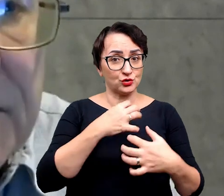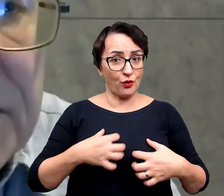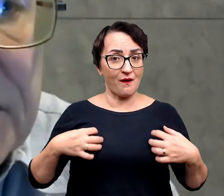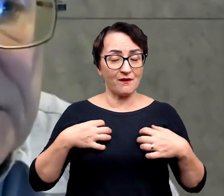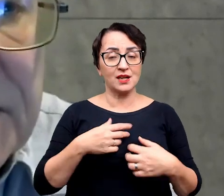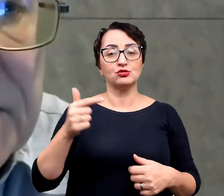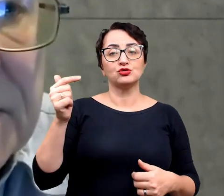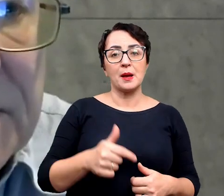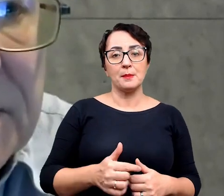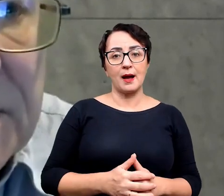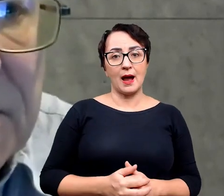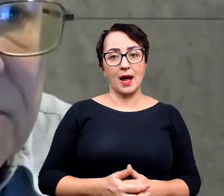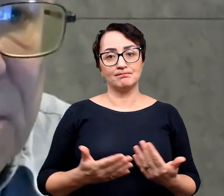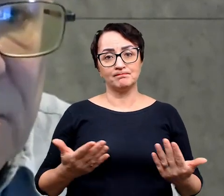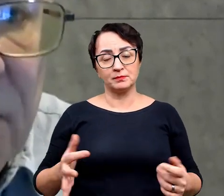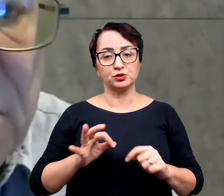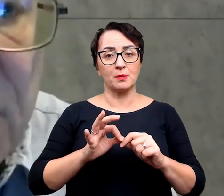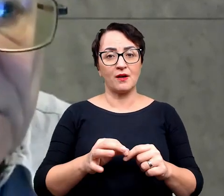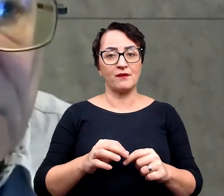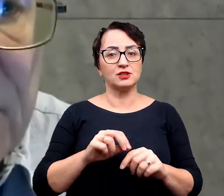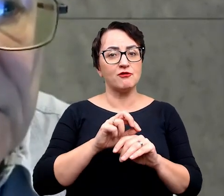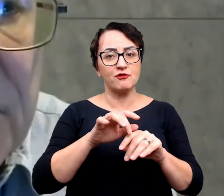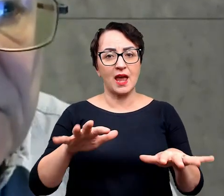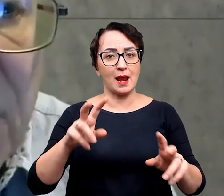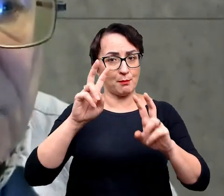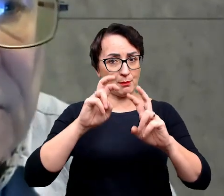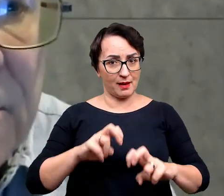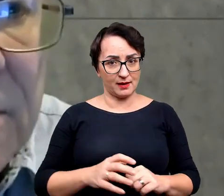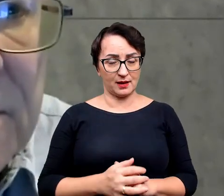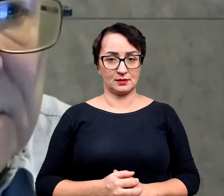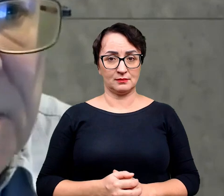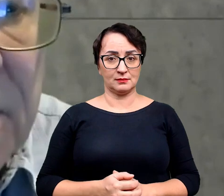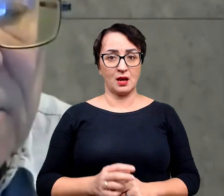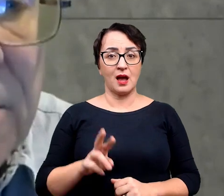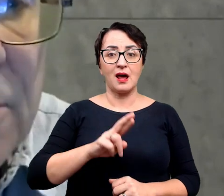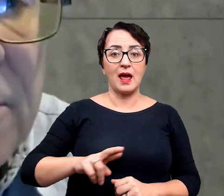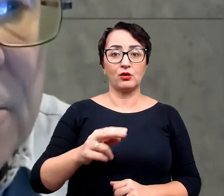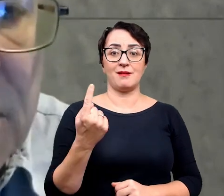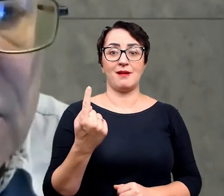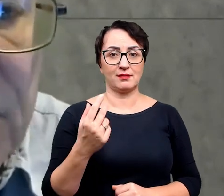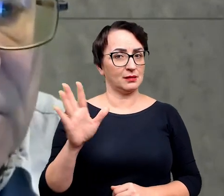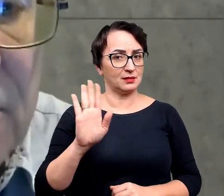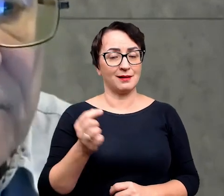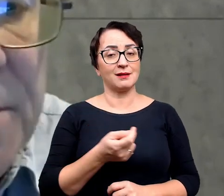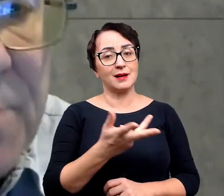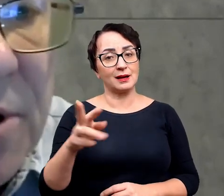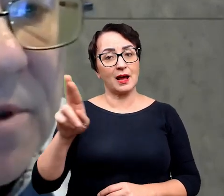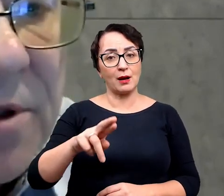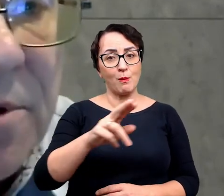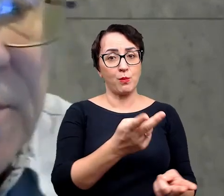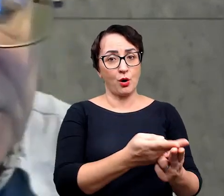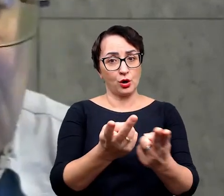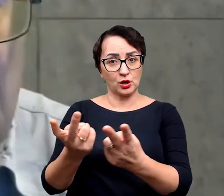przeprowadzić bardzo wiele badań, to nie z jednego regionu, tylko z kilku regionów bardzo